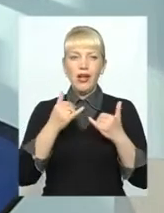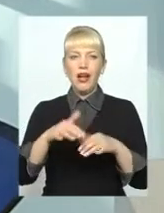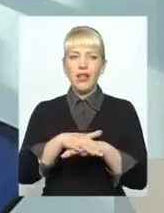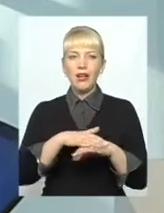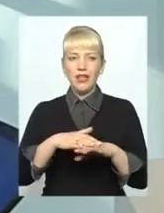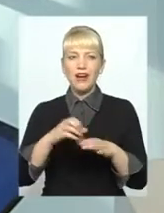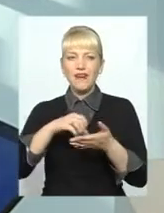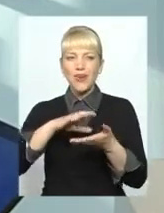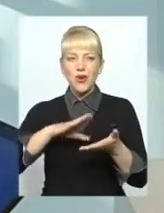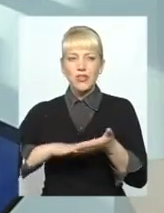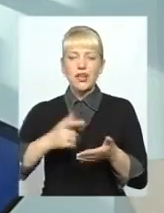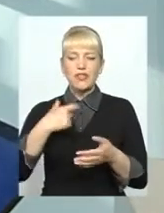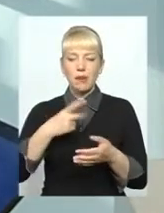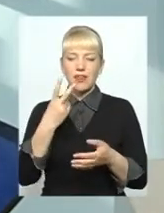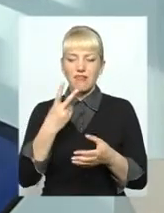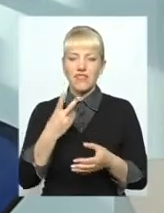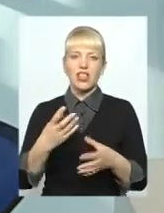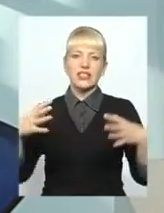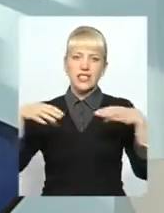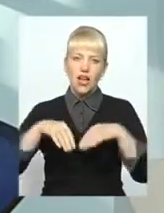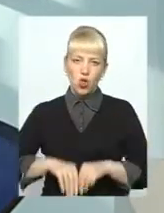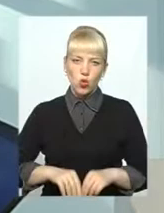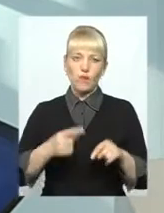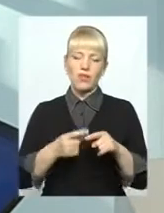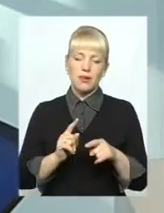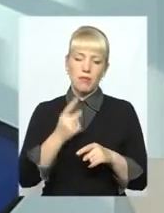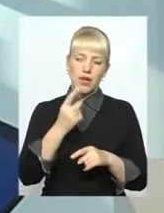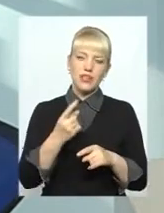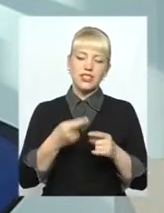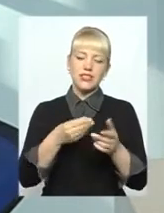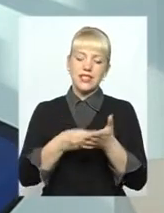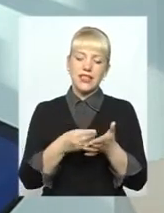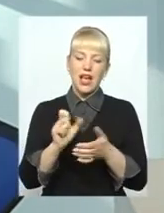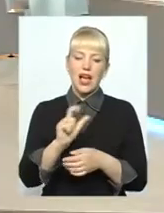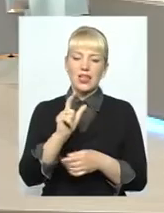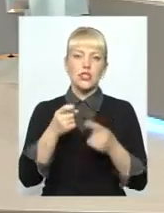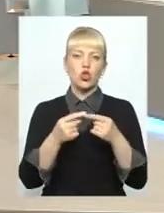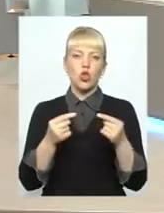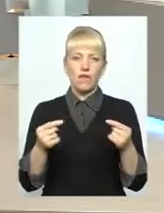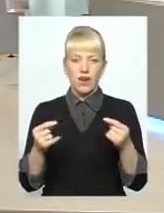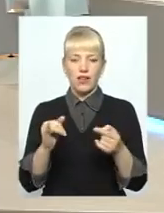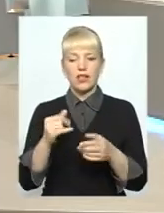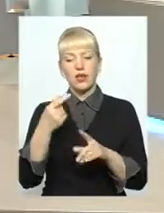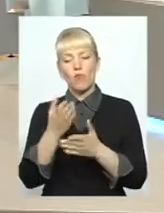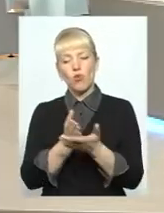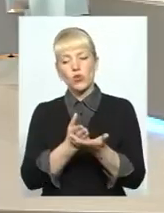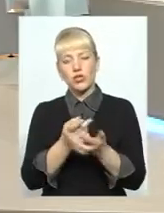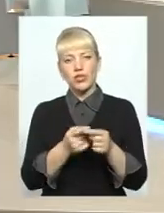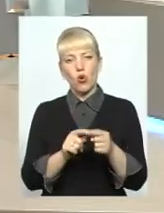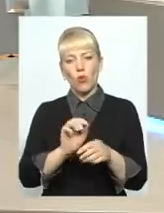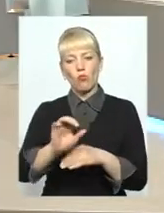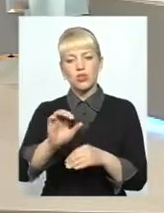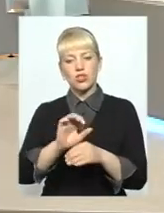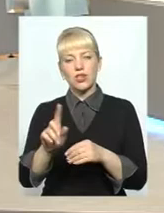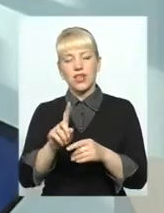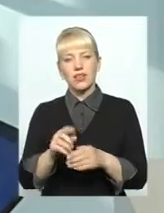включає в себе дві складові. Перше – це ціна газу як товара та послуги з його постачання, які